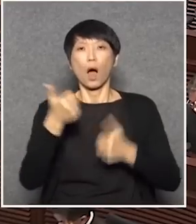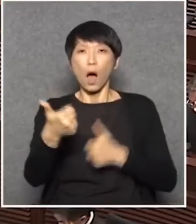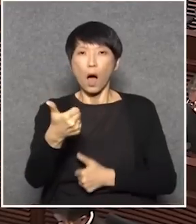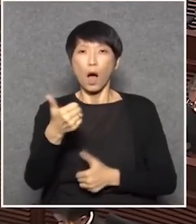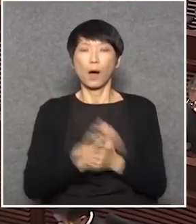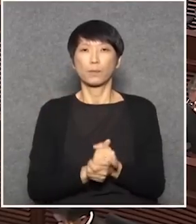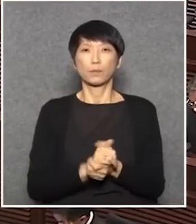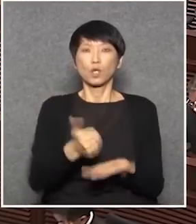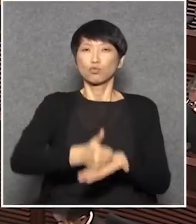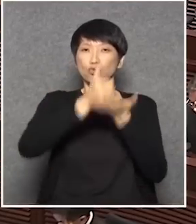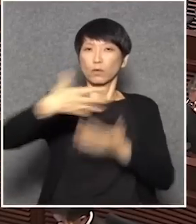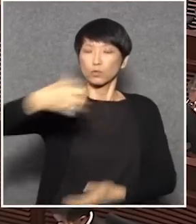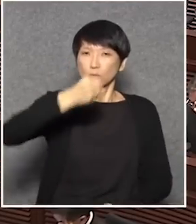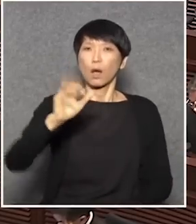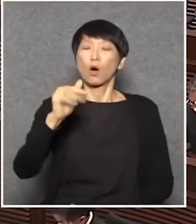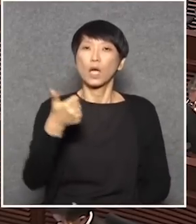貴的主席